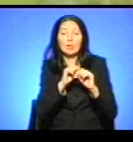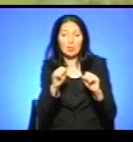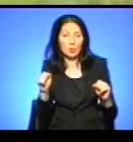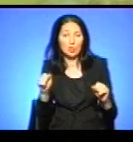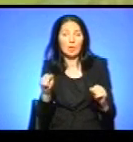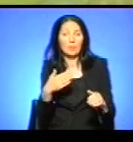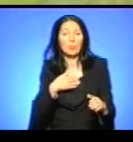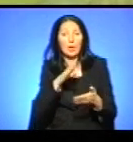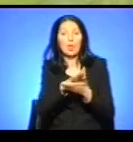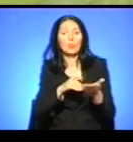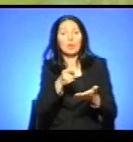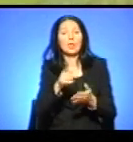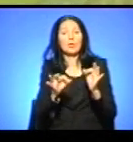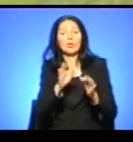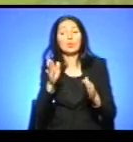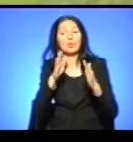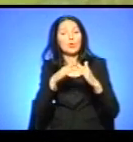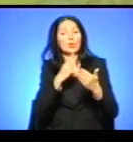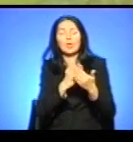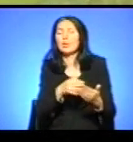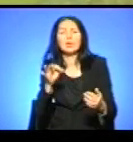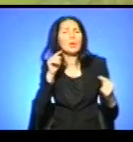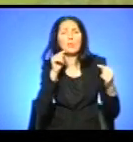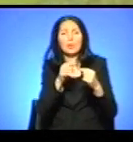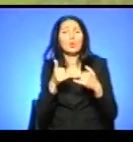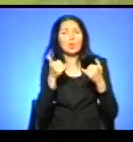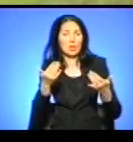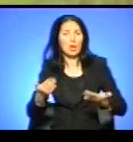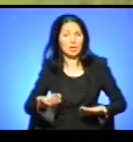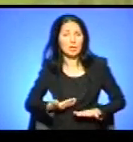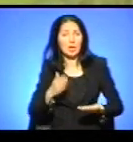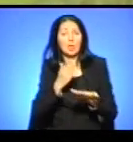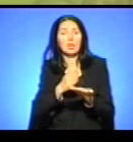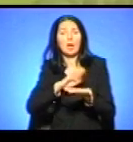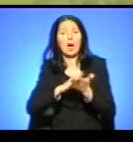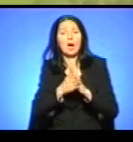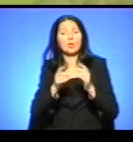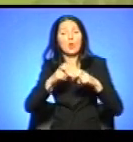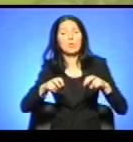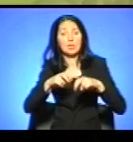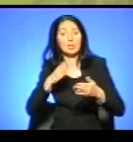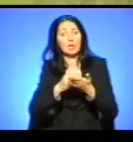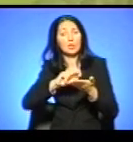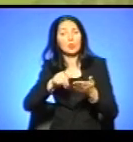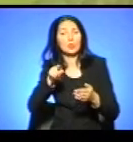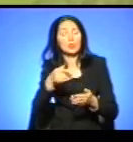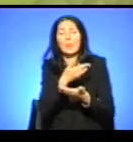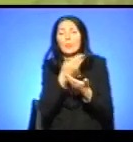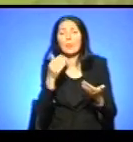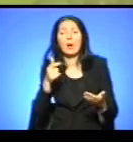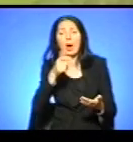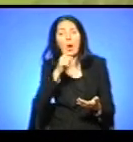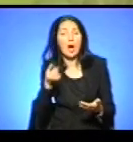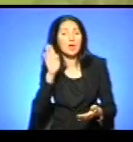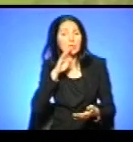взагалі непридатний, є акт обстеження житлових умов, є довідки про те, що там не підведено ні газ, ні